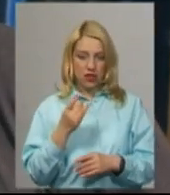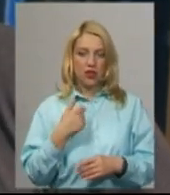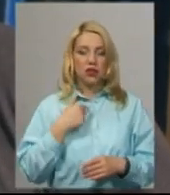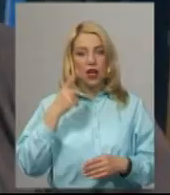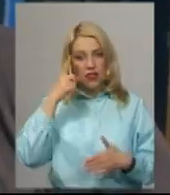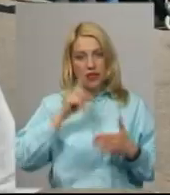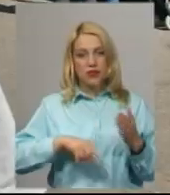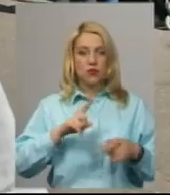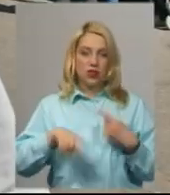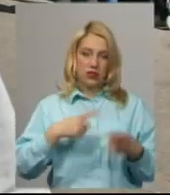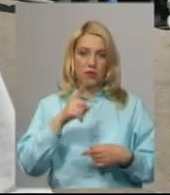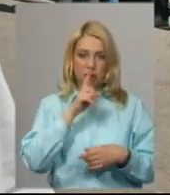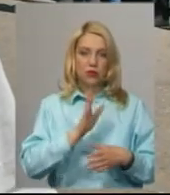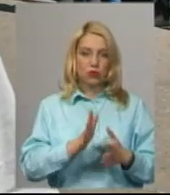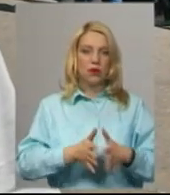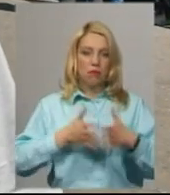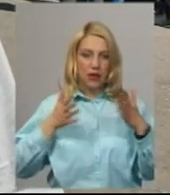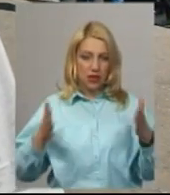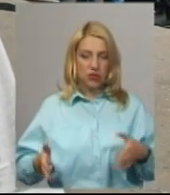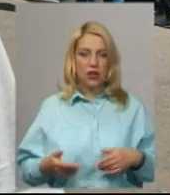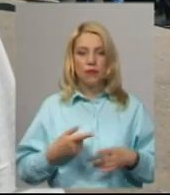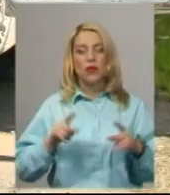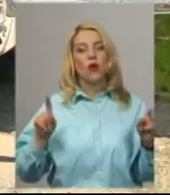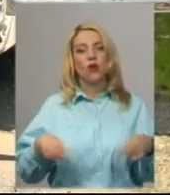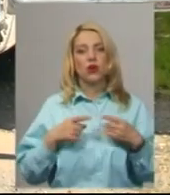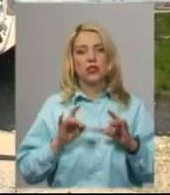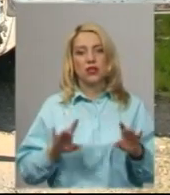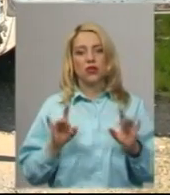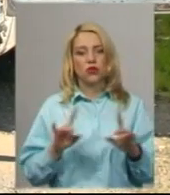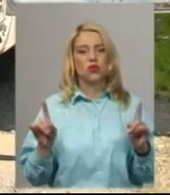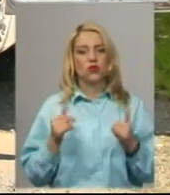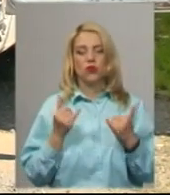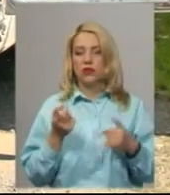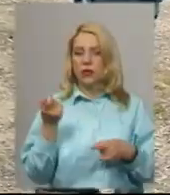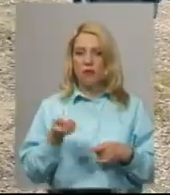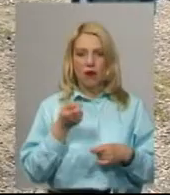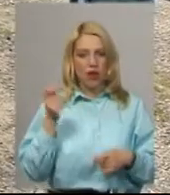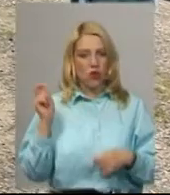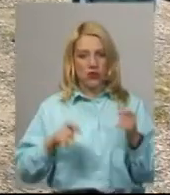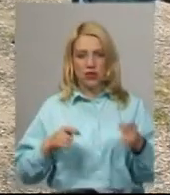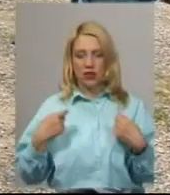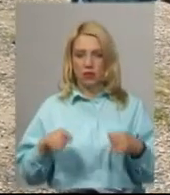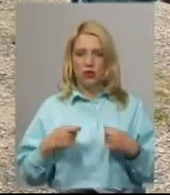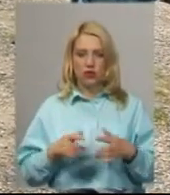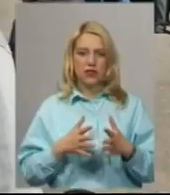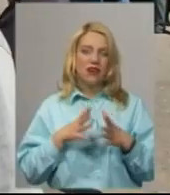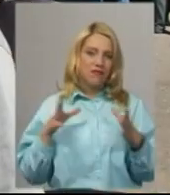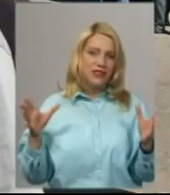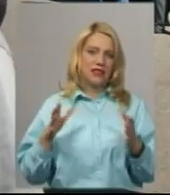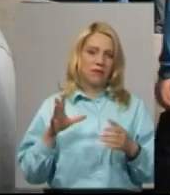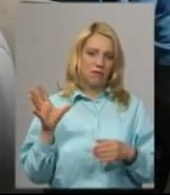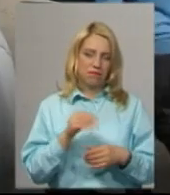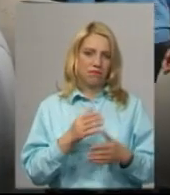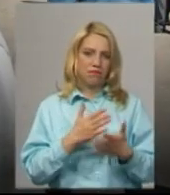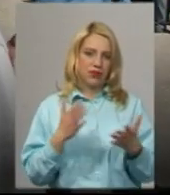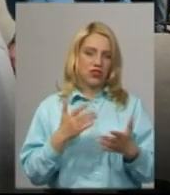сьогодній місяць буде більше. Організатор торгів Микола Кравчук говорить, сьогодні дуже мало з'їхали з продавців, переважно усі з Хмельниччини. По